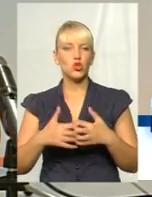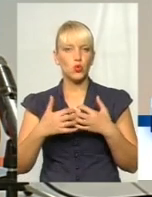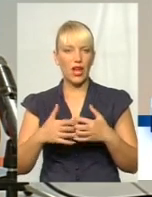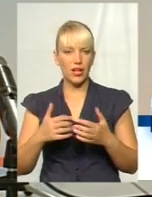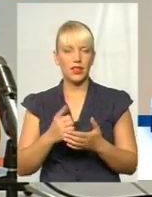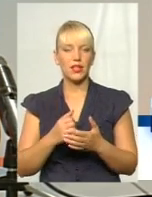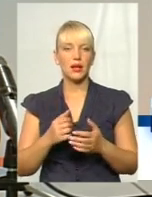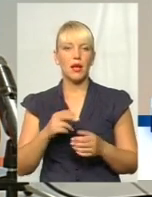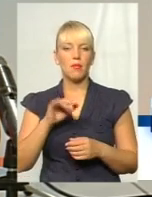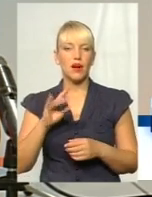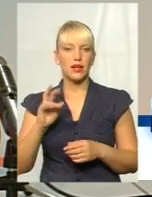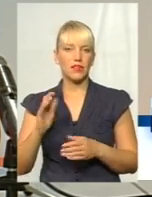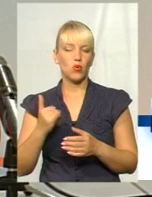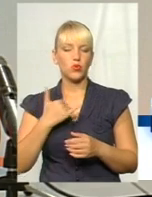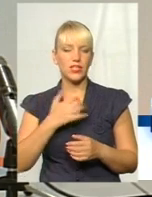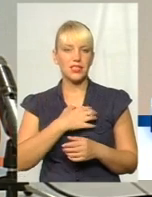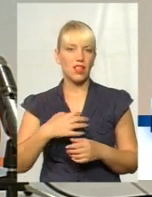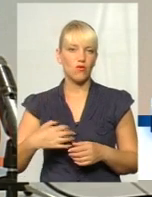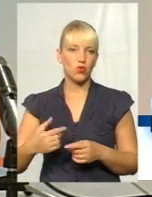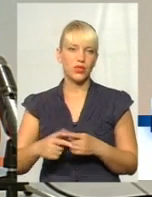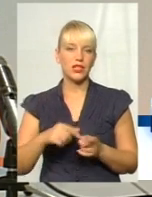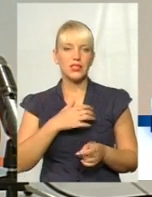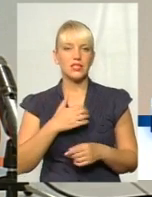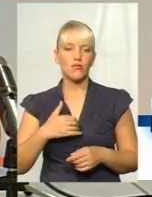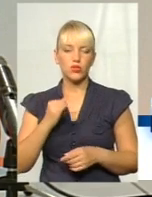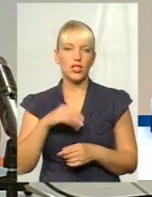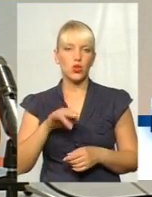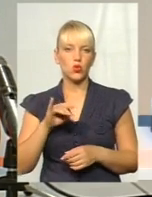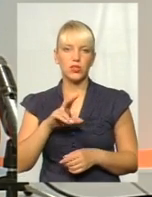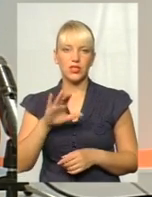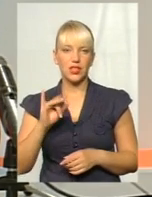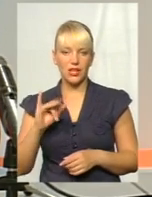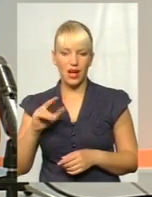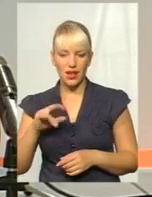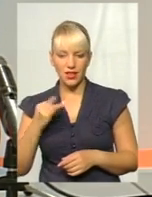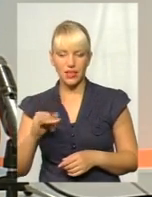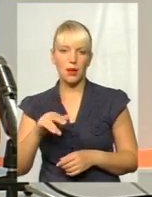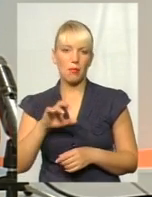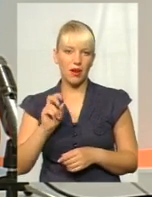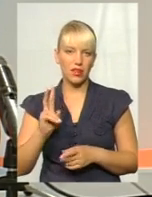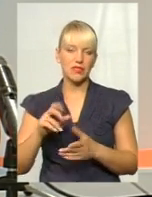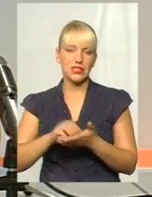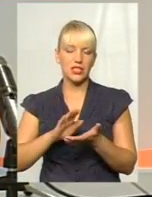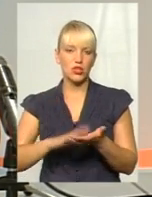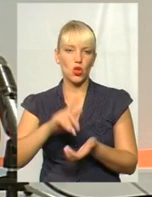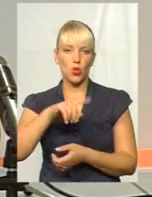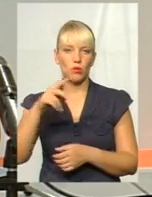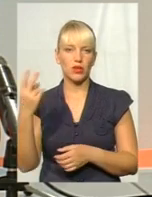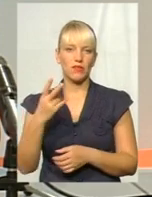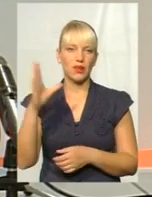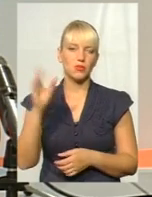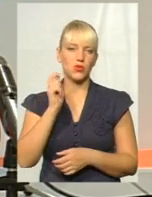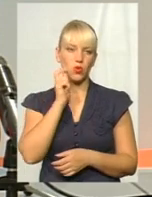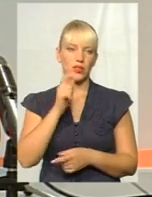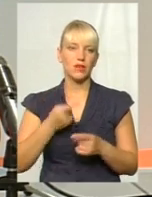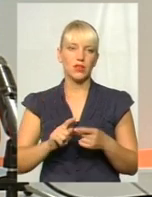парків. В нас Славута, Славутський індустріальний парк, зареєстрований під номером 2, у всій Україні був. І сьогодні він